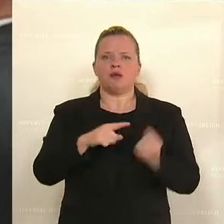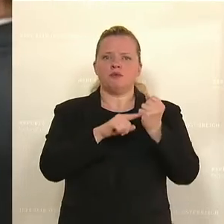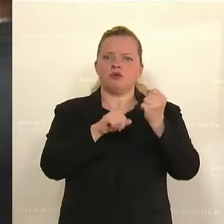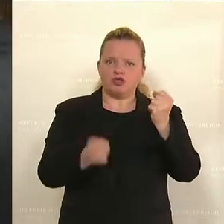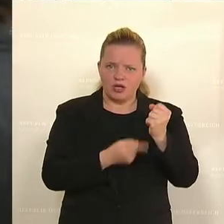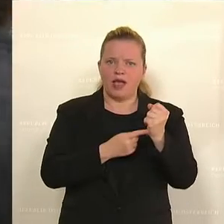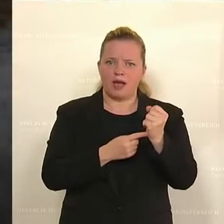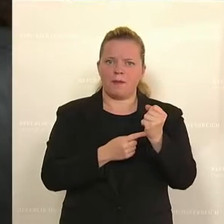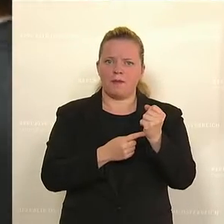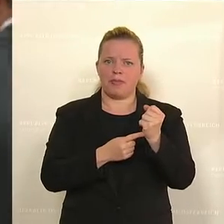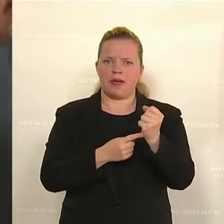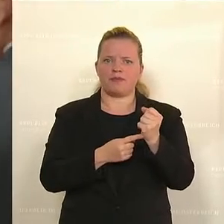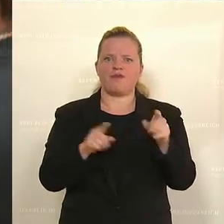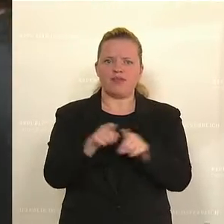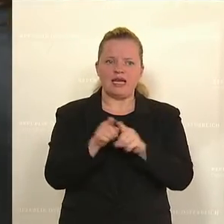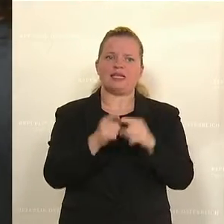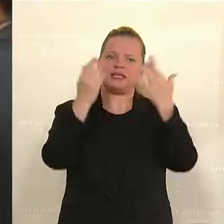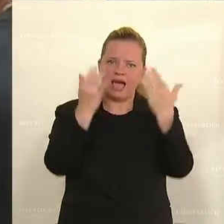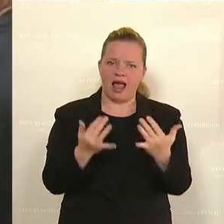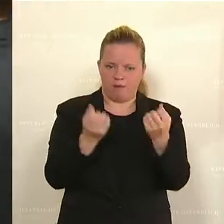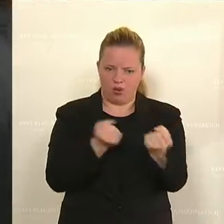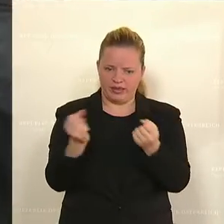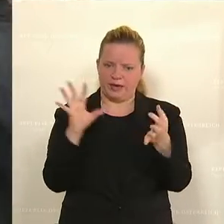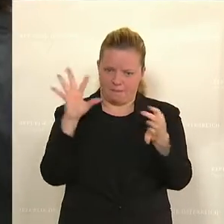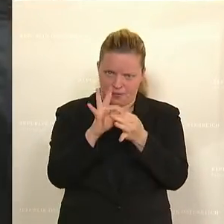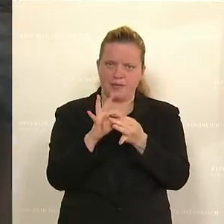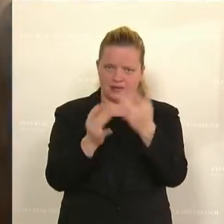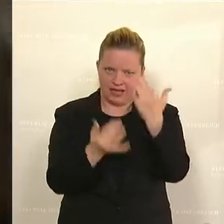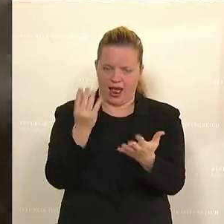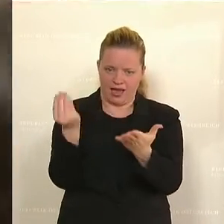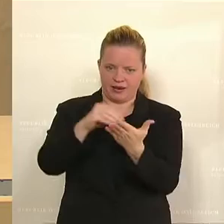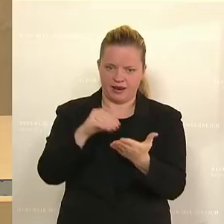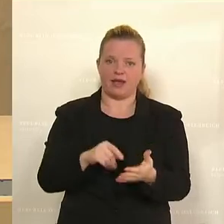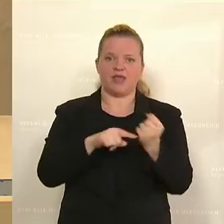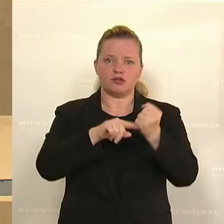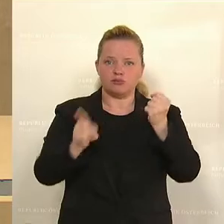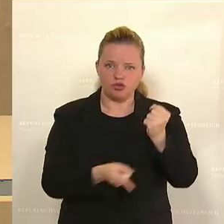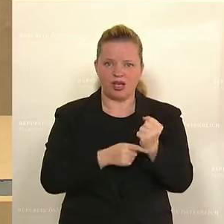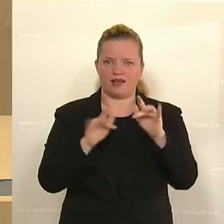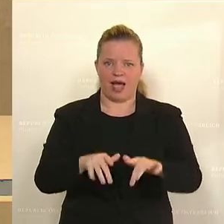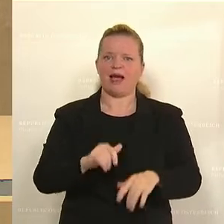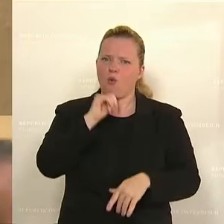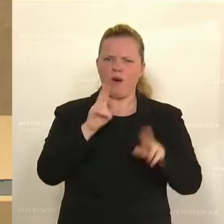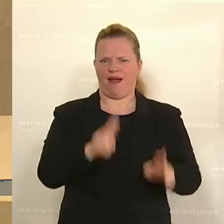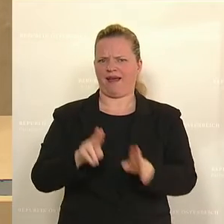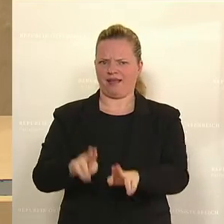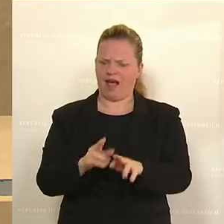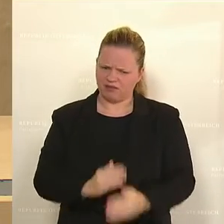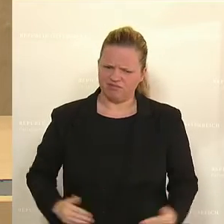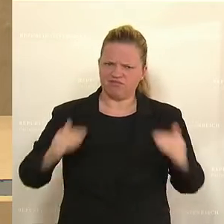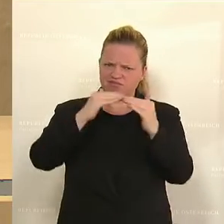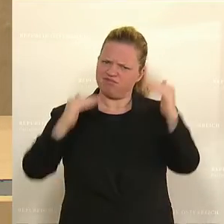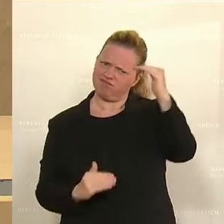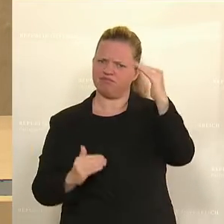politikgegossene Zahlen, dann ist dieses Budget eine Ungerechtigkeit, die hier niedergeschrieben wird.